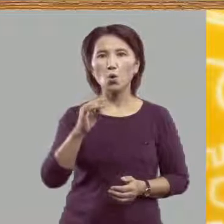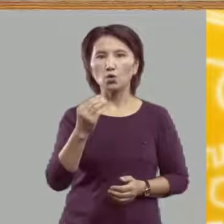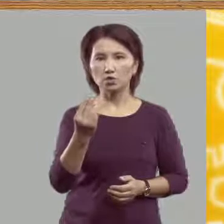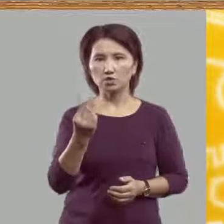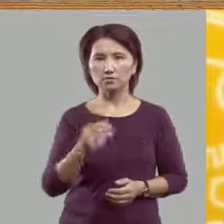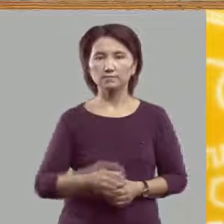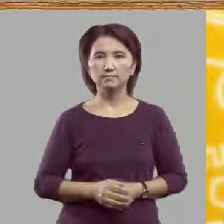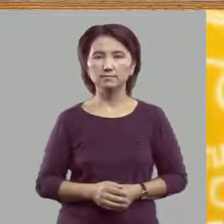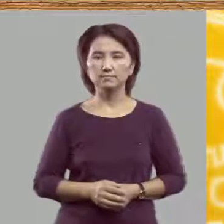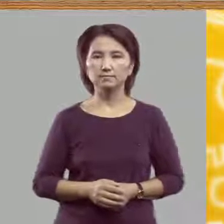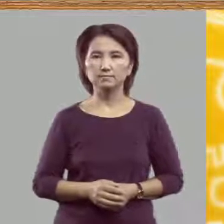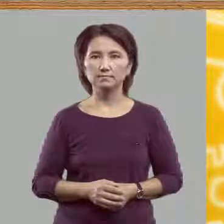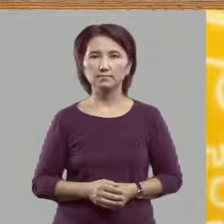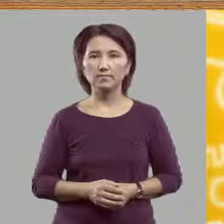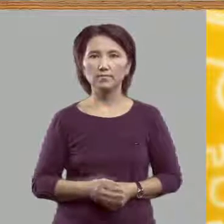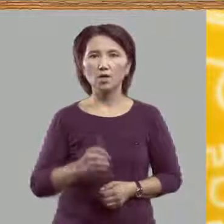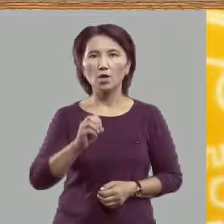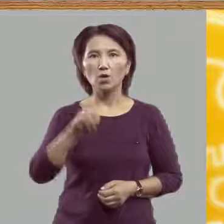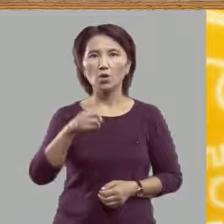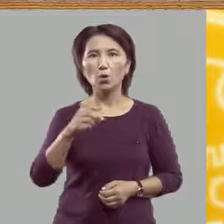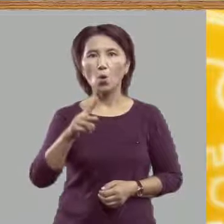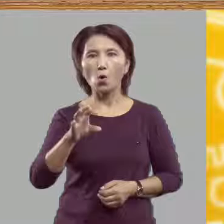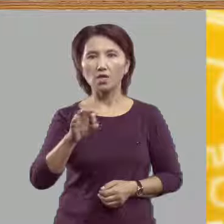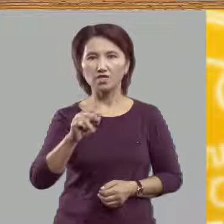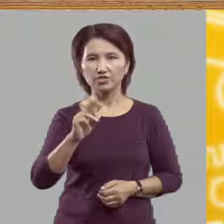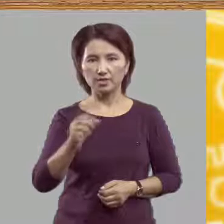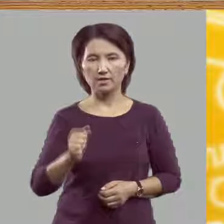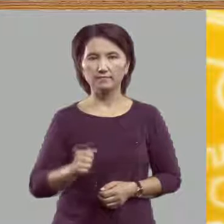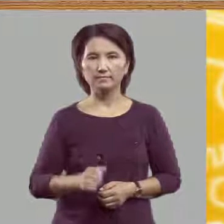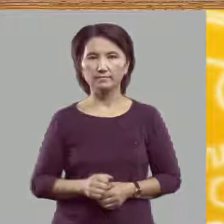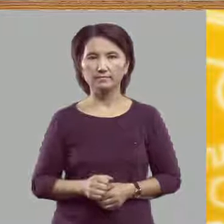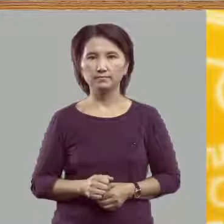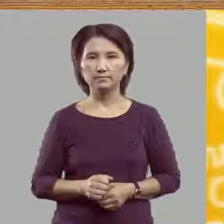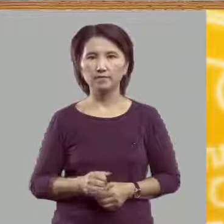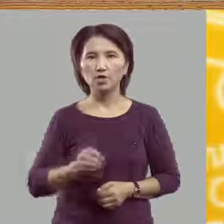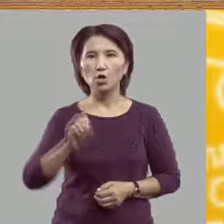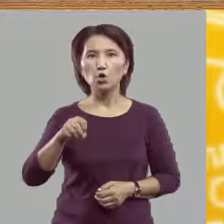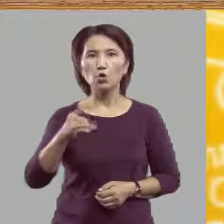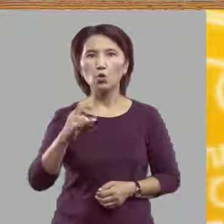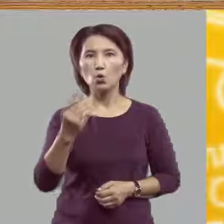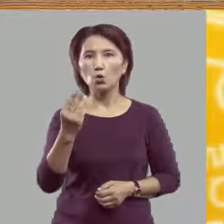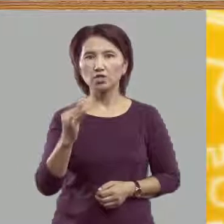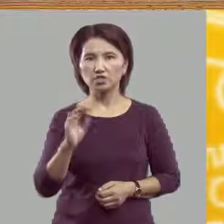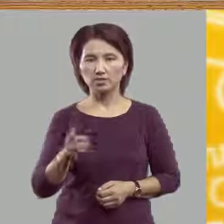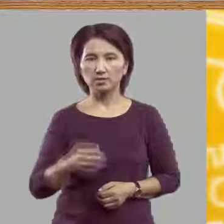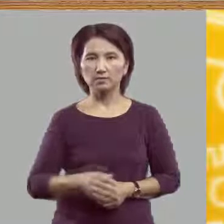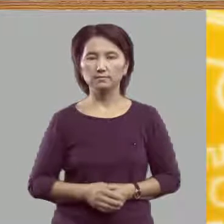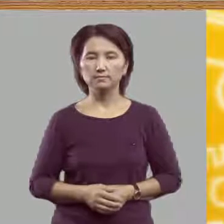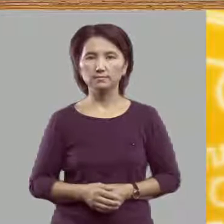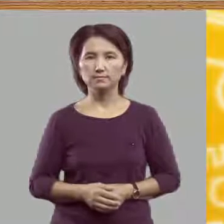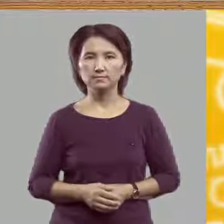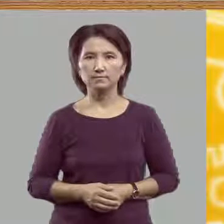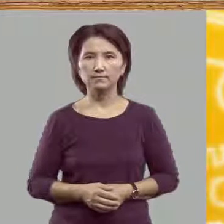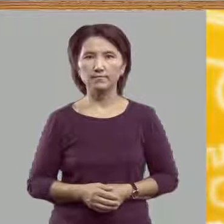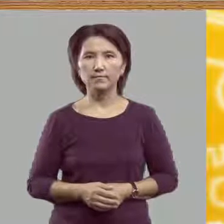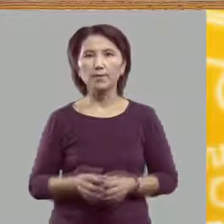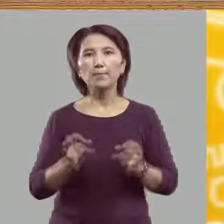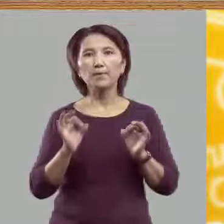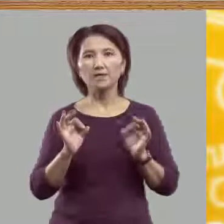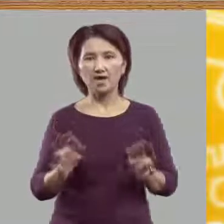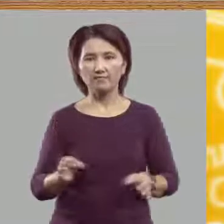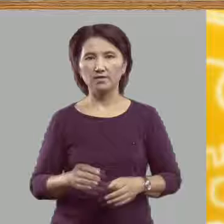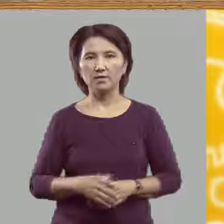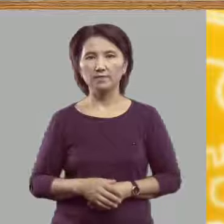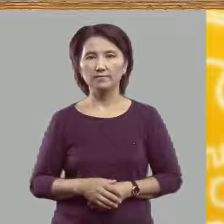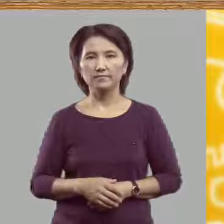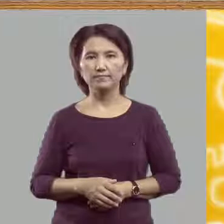Ёрш, ёлочка, ёршик. Правильно!